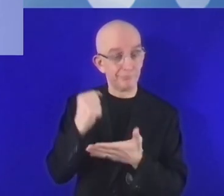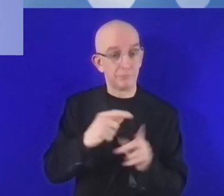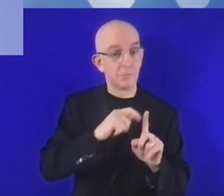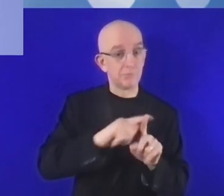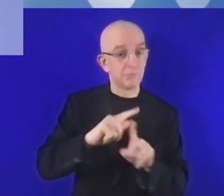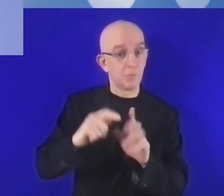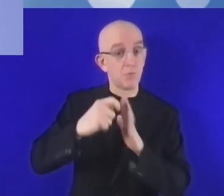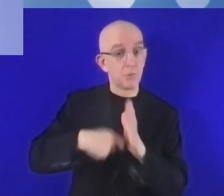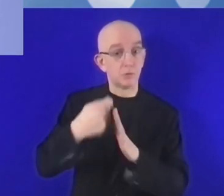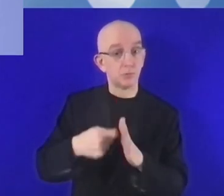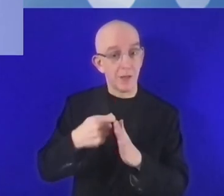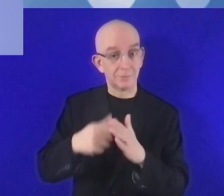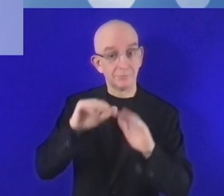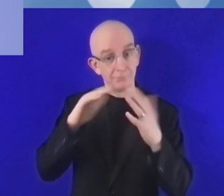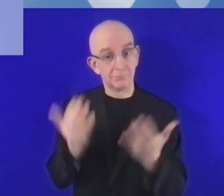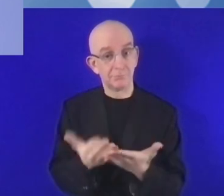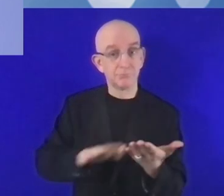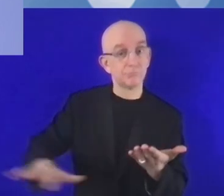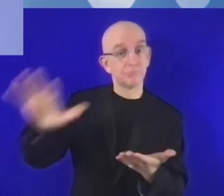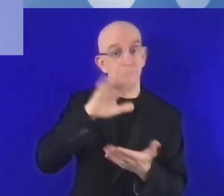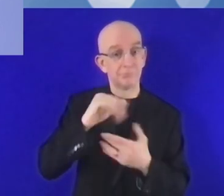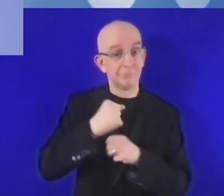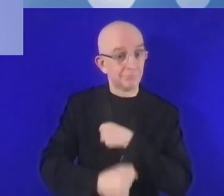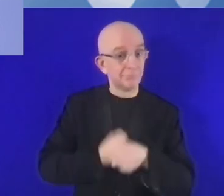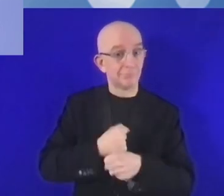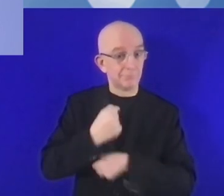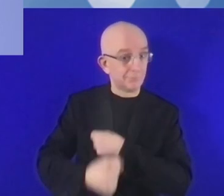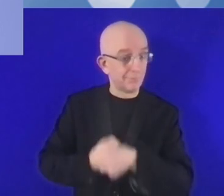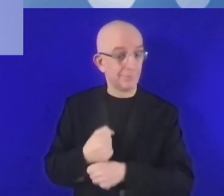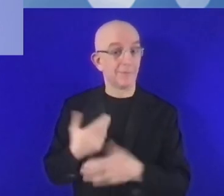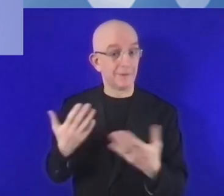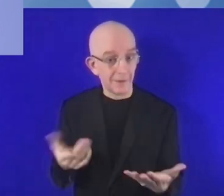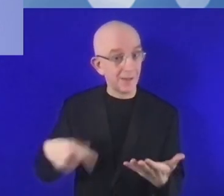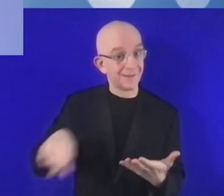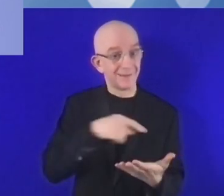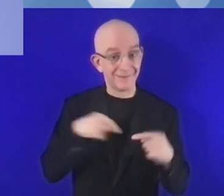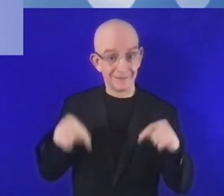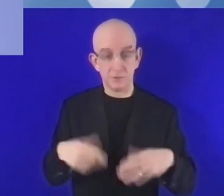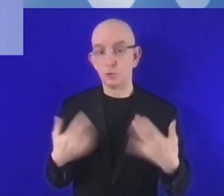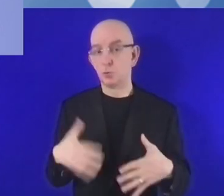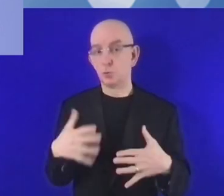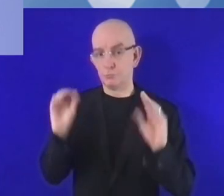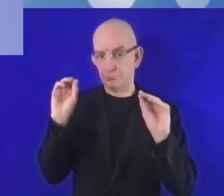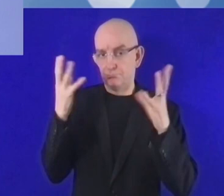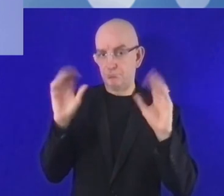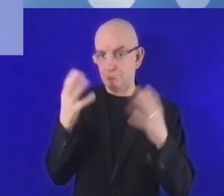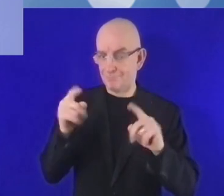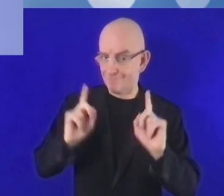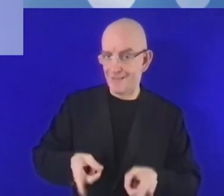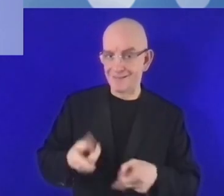المناخية على مستوى 80 مليار يورو سنوياً. الحدث مثل اليوم نحتاج